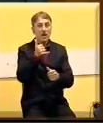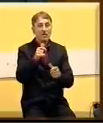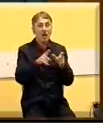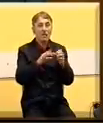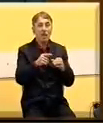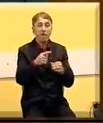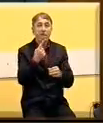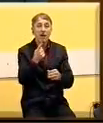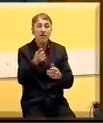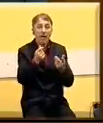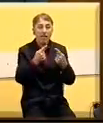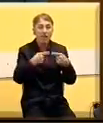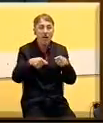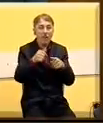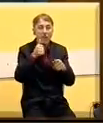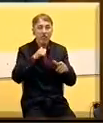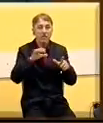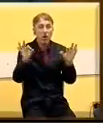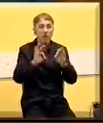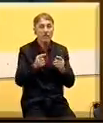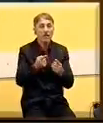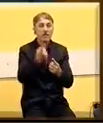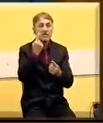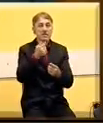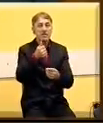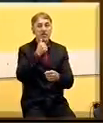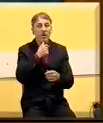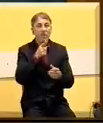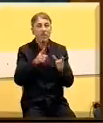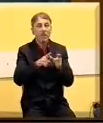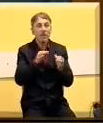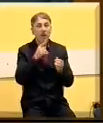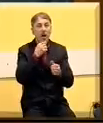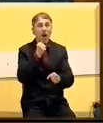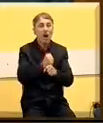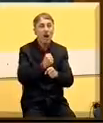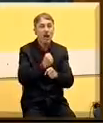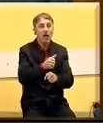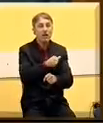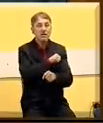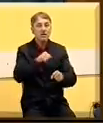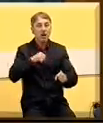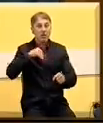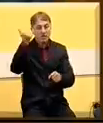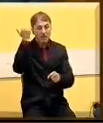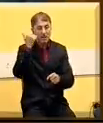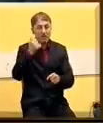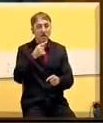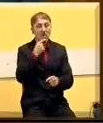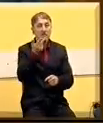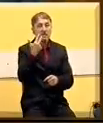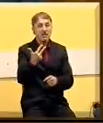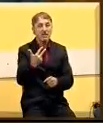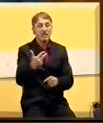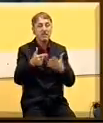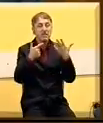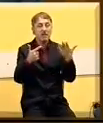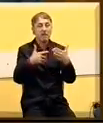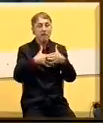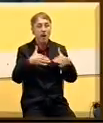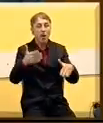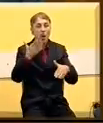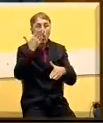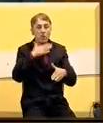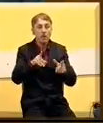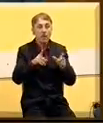prvo jedan deo sredstava obezvedimo i sredstava koji su namenjeni za funkcionisanje samog sekretarijata dakle 37 miliona smo